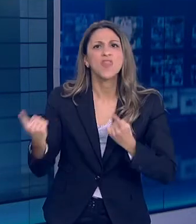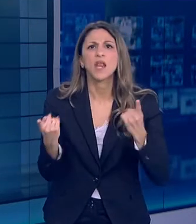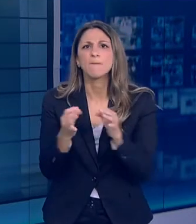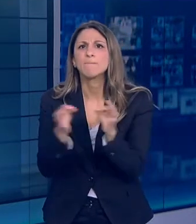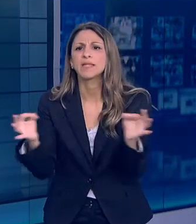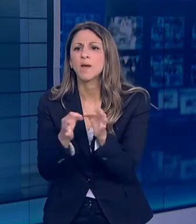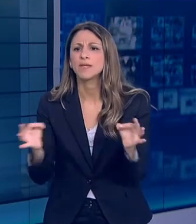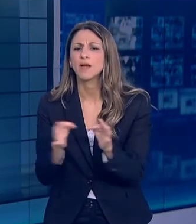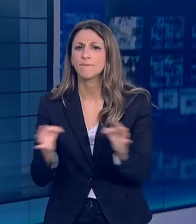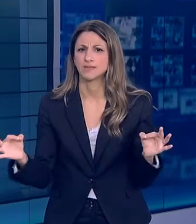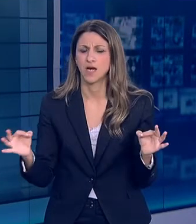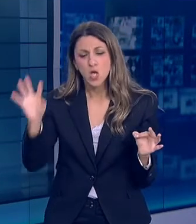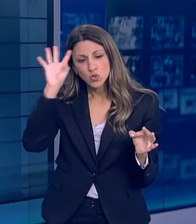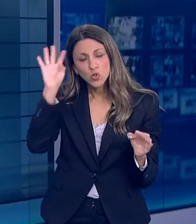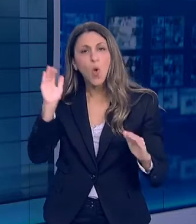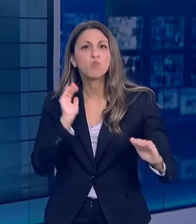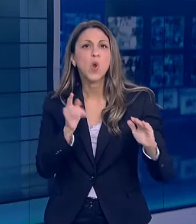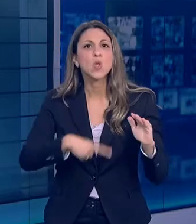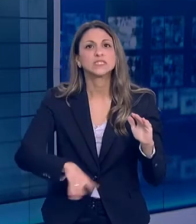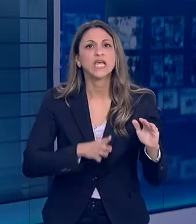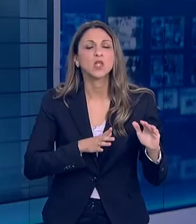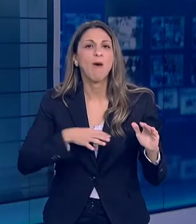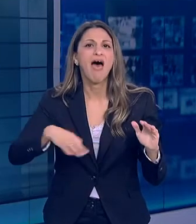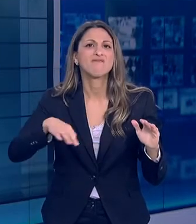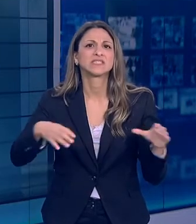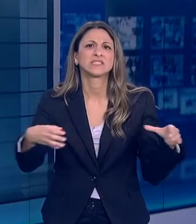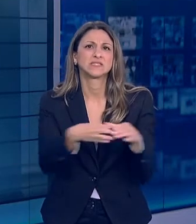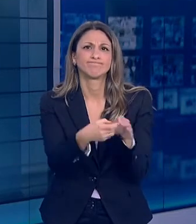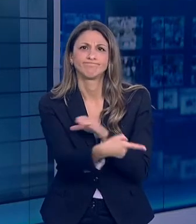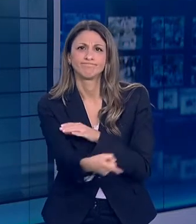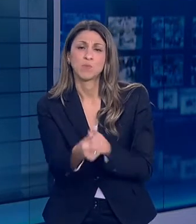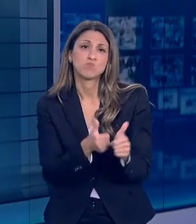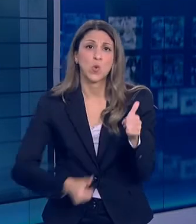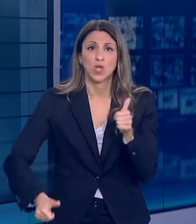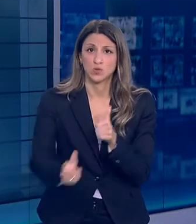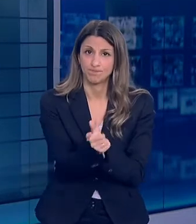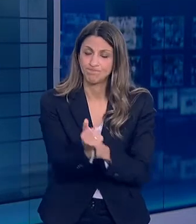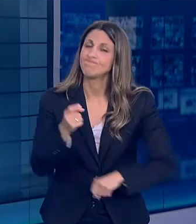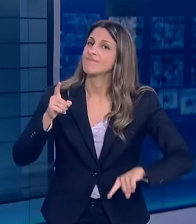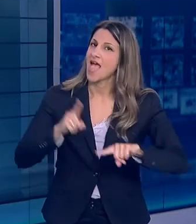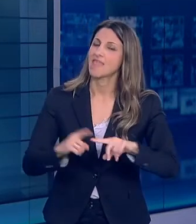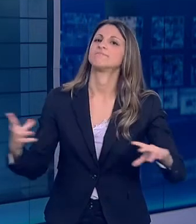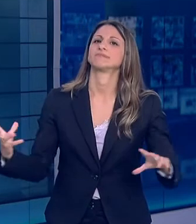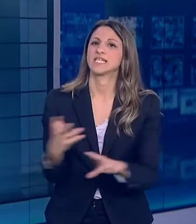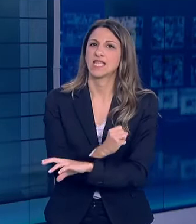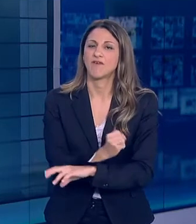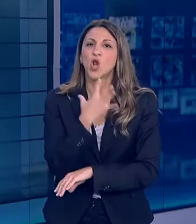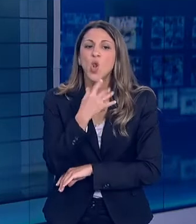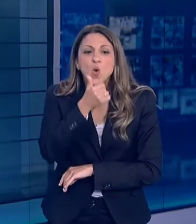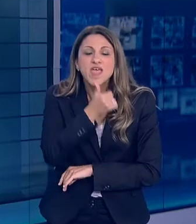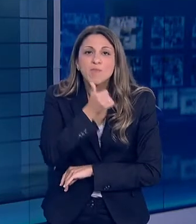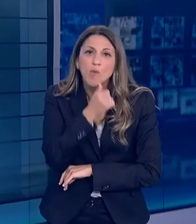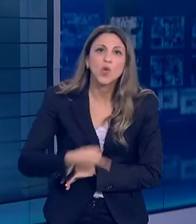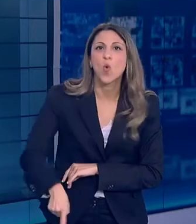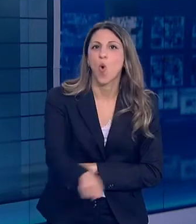την κοινότητα για τους αγαπημένους μας, για τις ευπαθείς ομάδες η πατρίδα μας κατάφερε με την υπομονή όλων μας να περάσει αυτή την